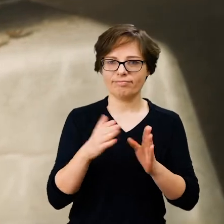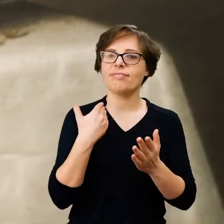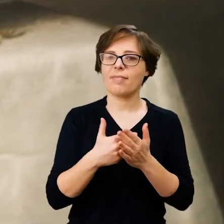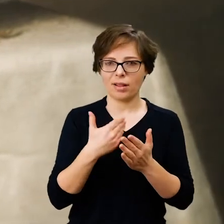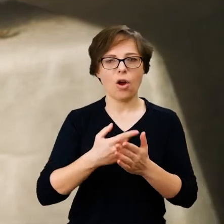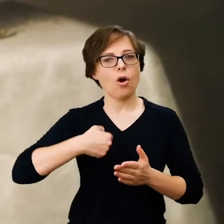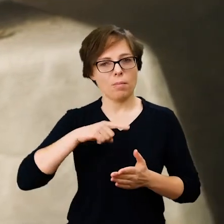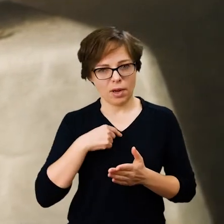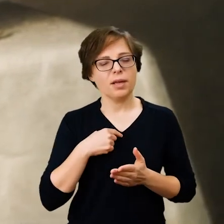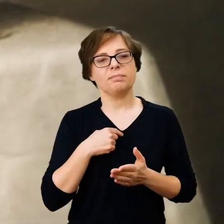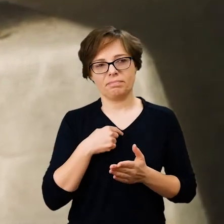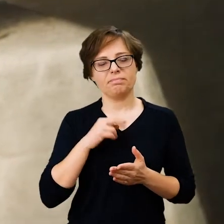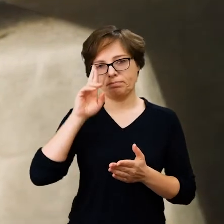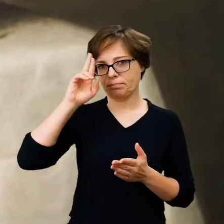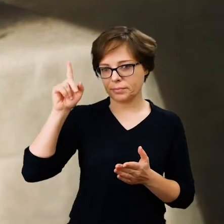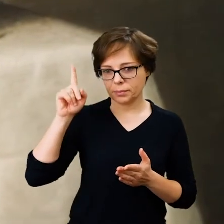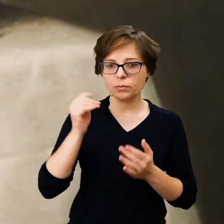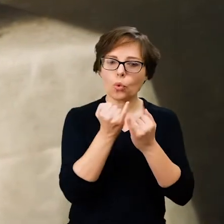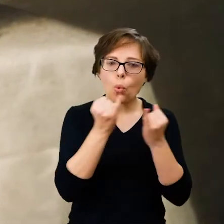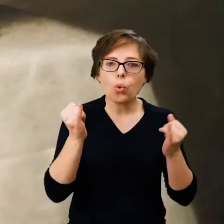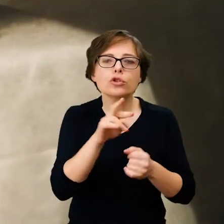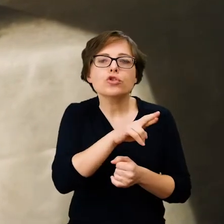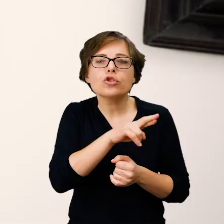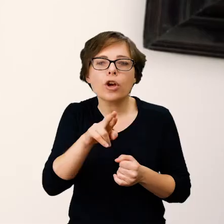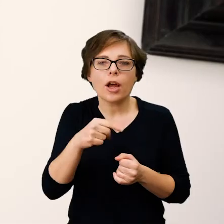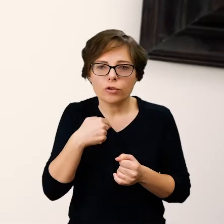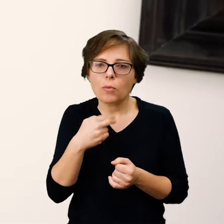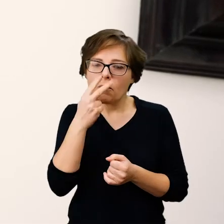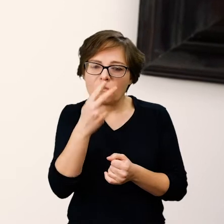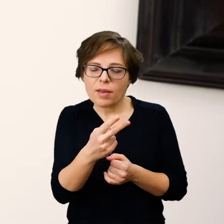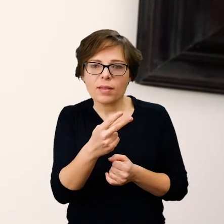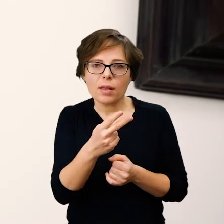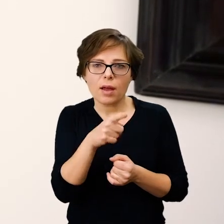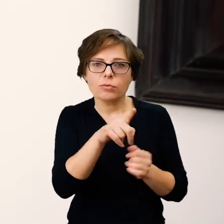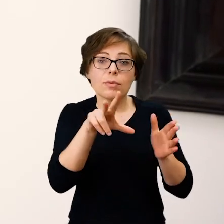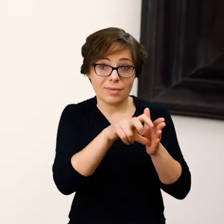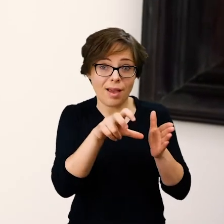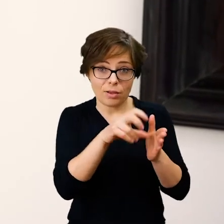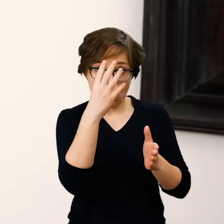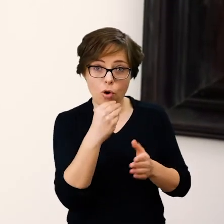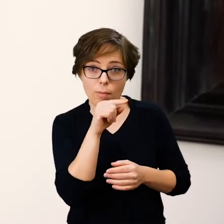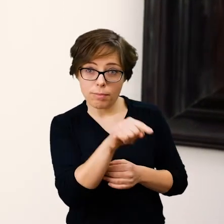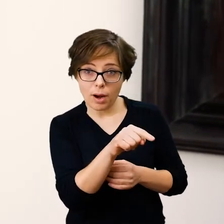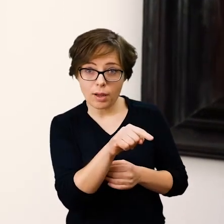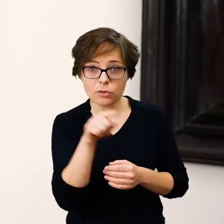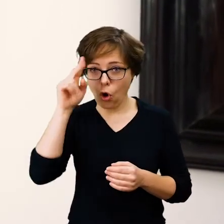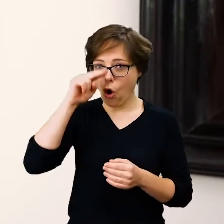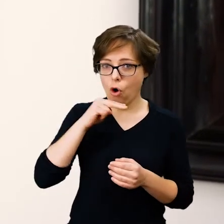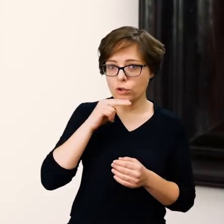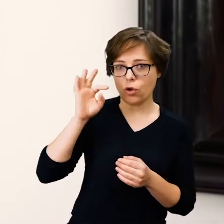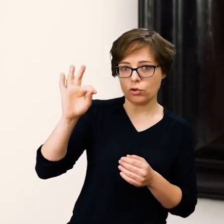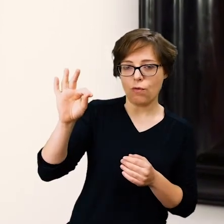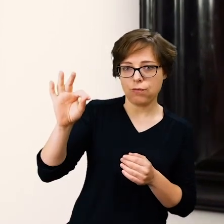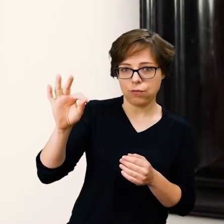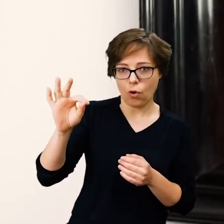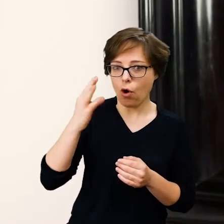przypuszczać, że te rozmaite przedmioty, które widzimy na deserze Hedy Ojca,